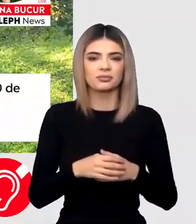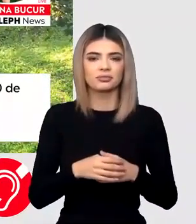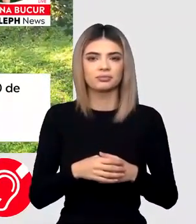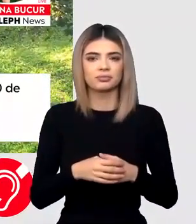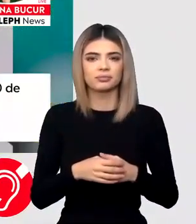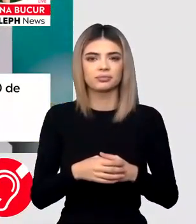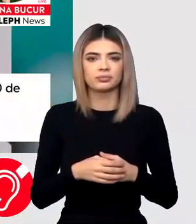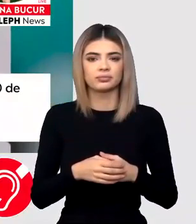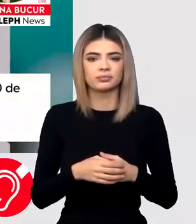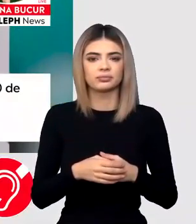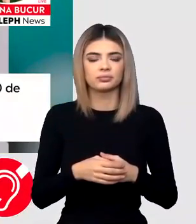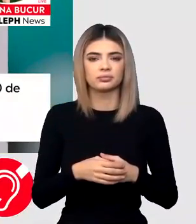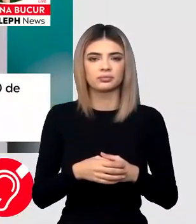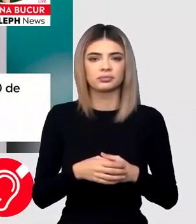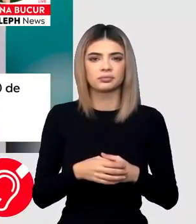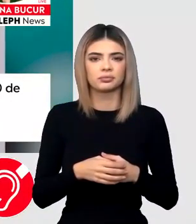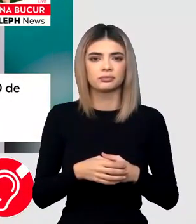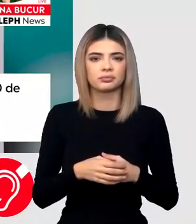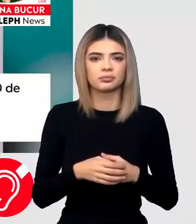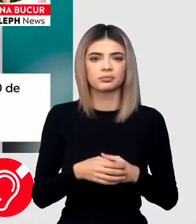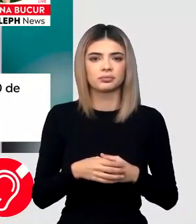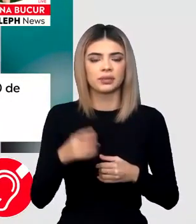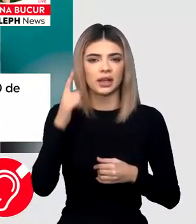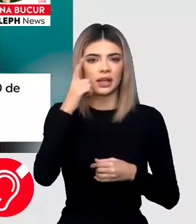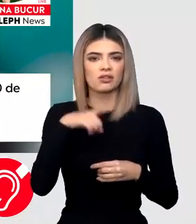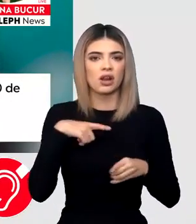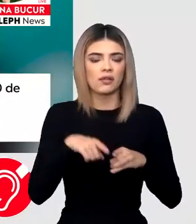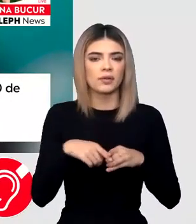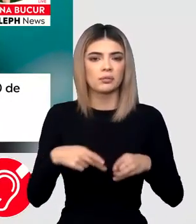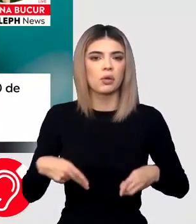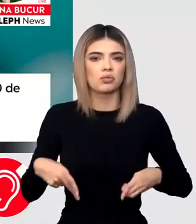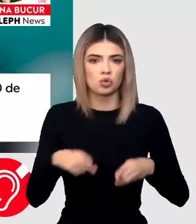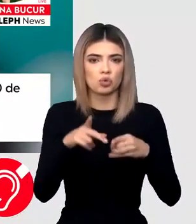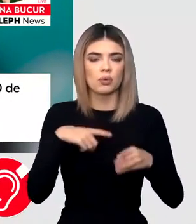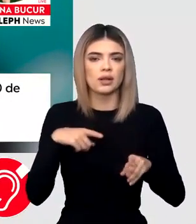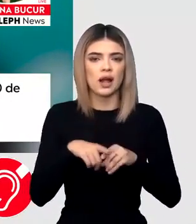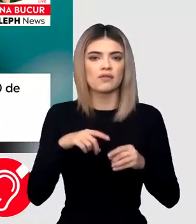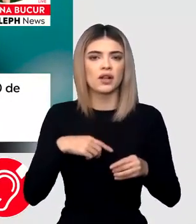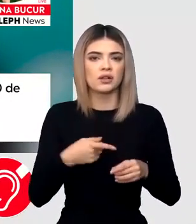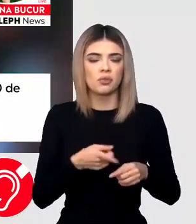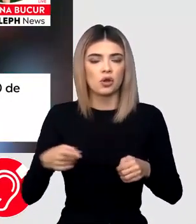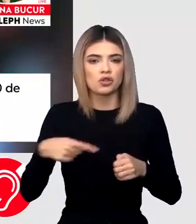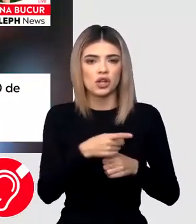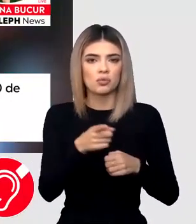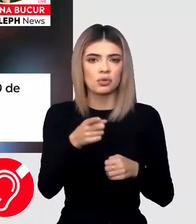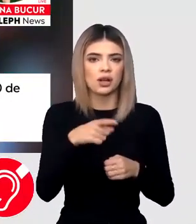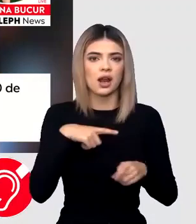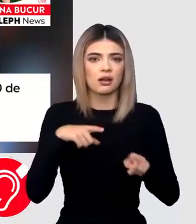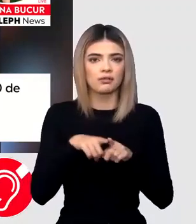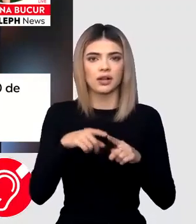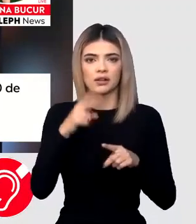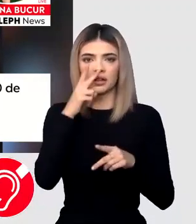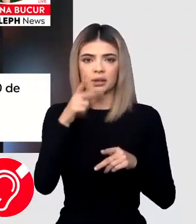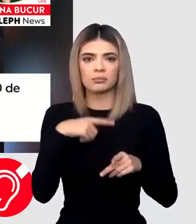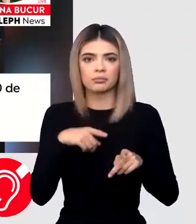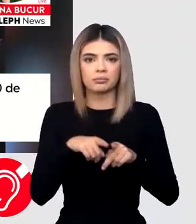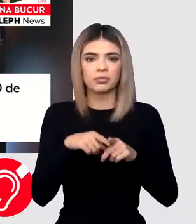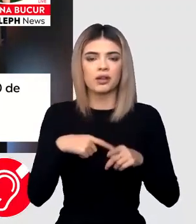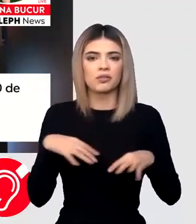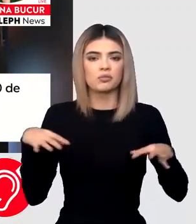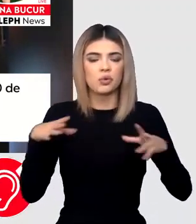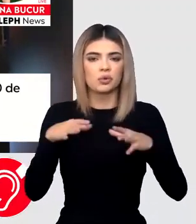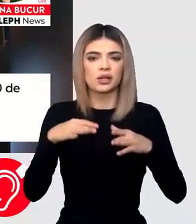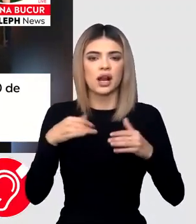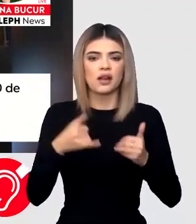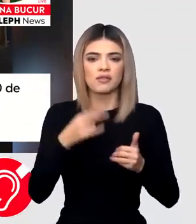Imaginează-te așa, din drumul principal până acolo este un drum pietruit, mai bine de un kilometru, e un drum șerpuit care era efectiv conturat de făclii.